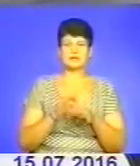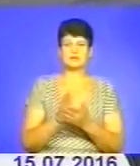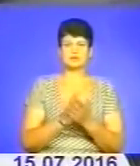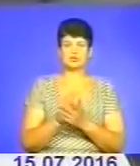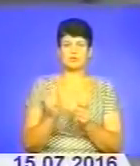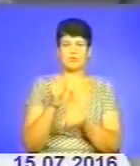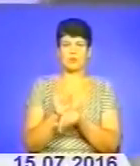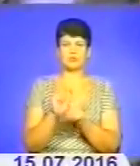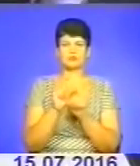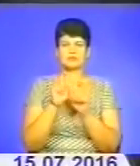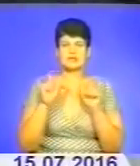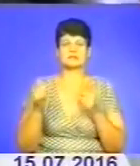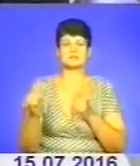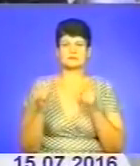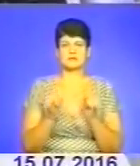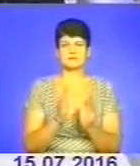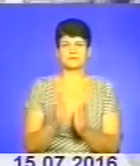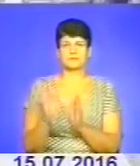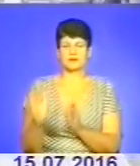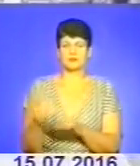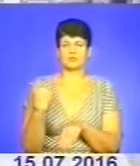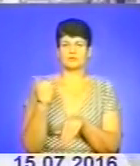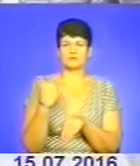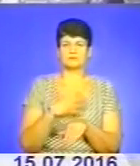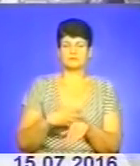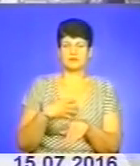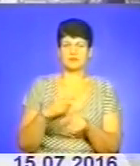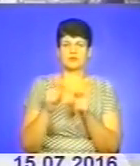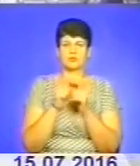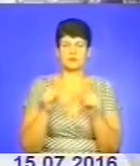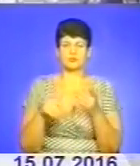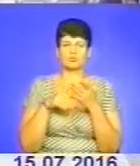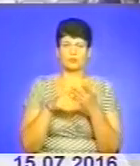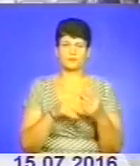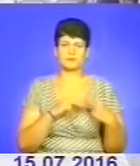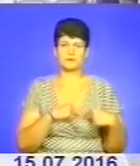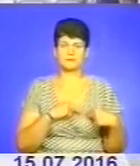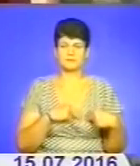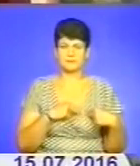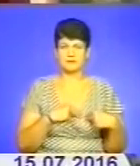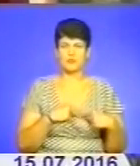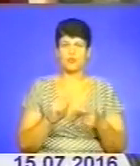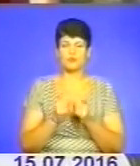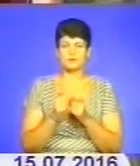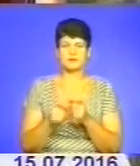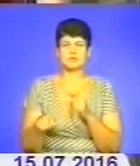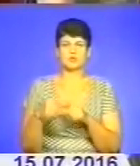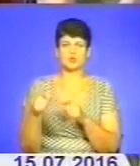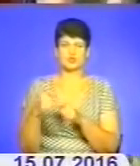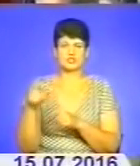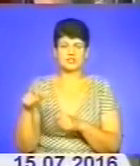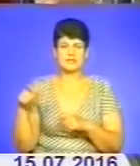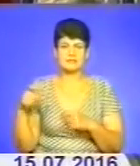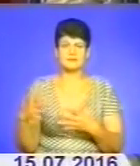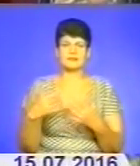забезпечення безпеки стратегічно важливих об'єктів, допомога колегам з місцевих відділів поліції у боротьбі зі злочинністю, а також серйозні